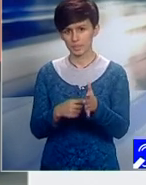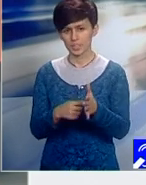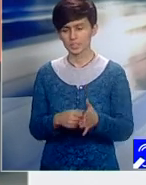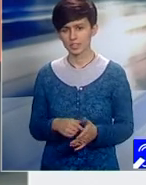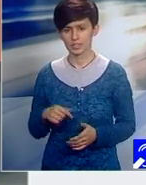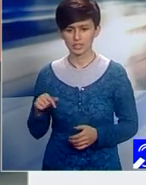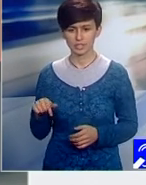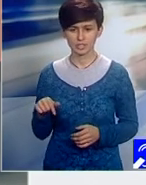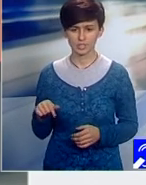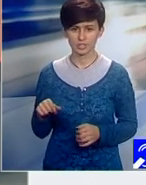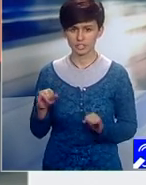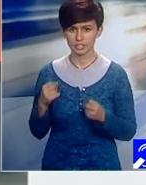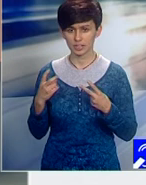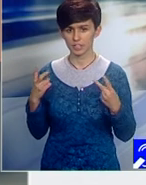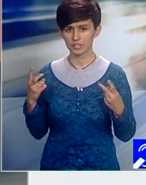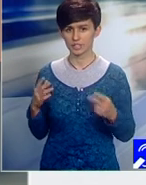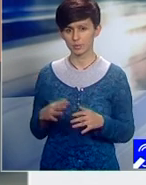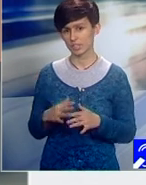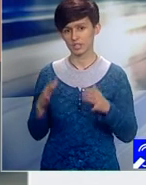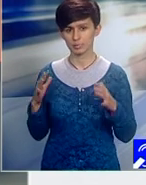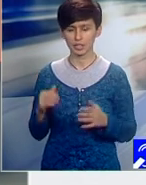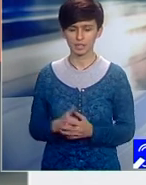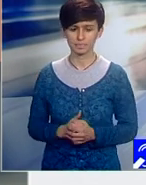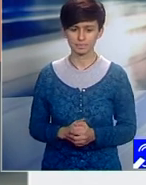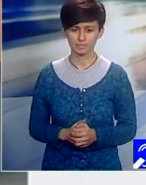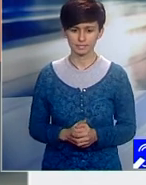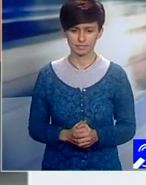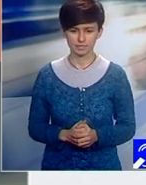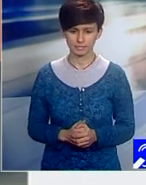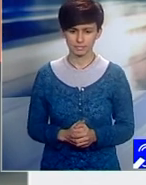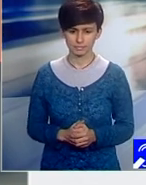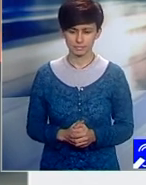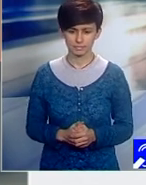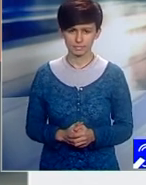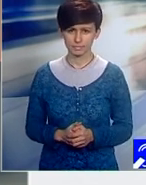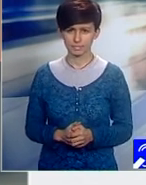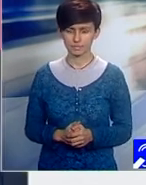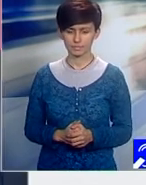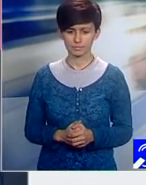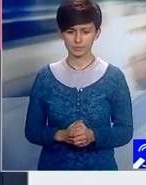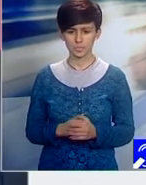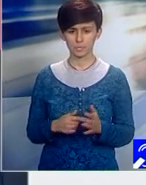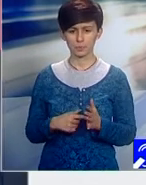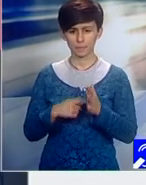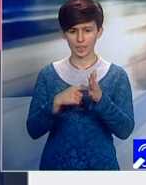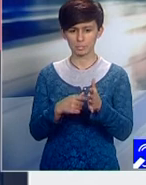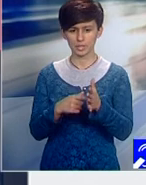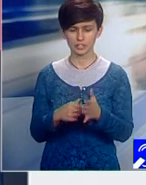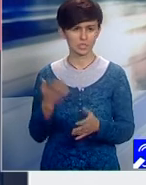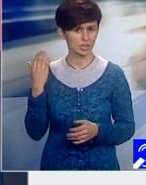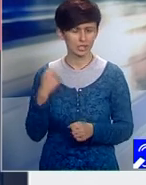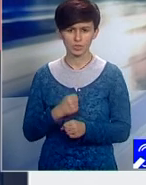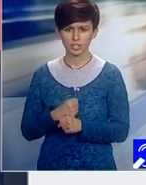acest mega eveniment dintr-un anumit punct de vedere? Păi, mediatizat a fost foarte